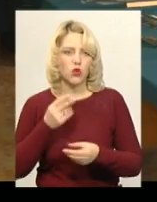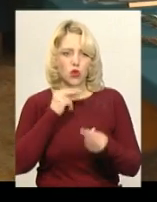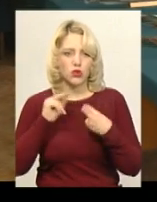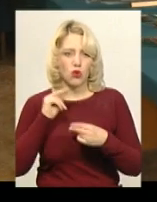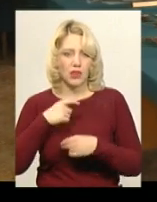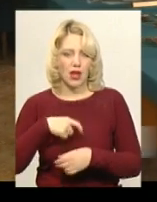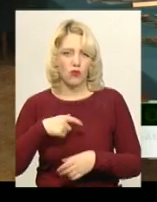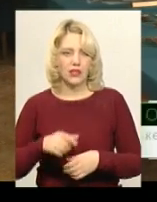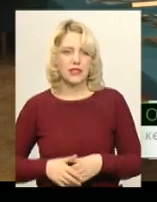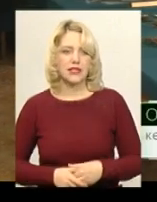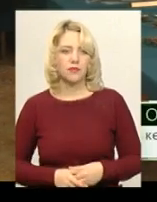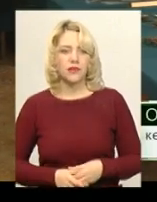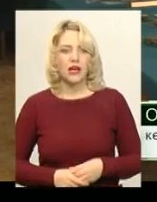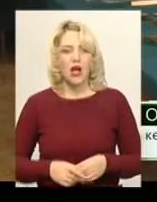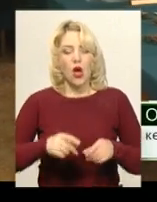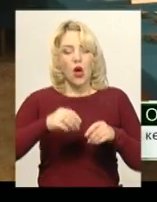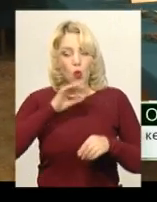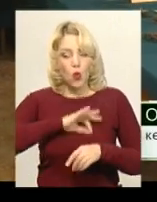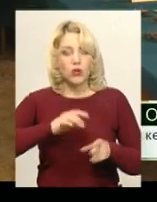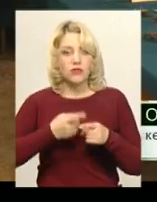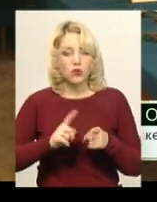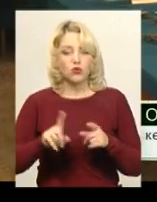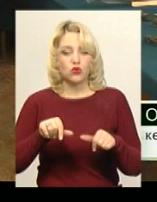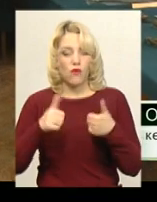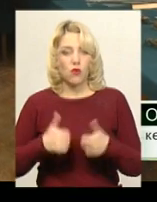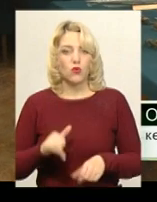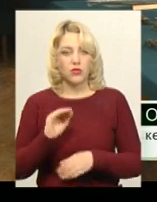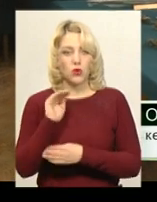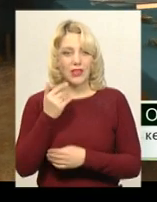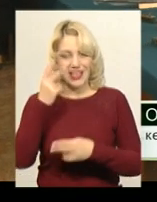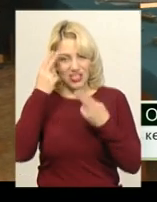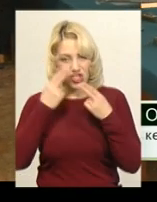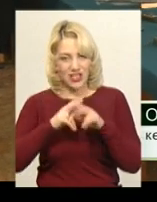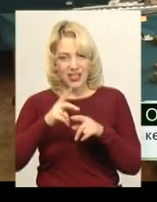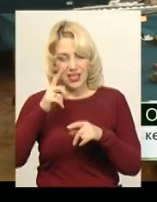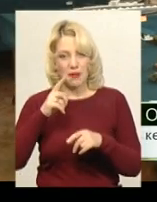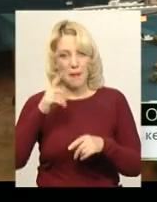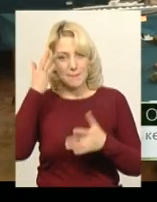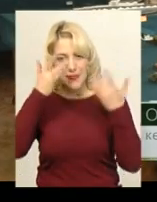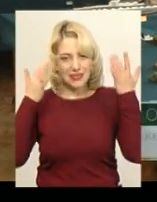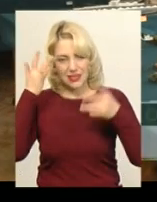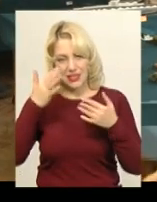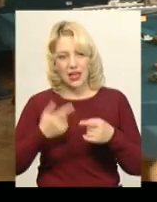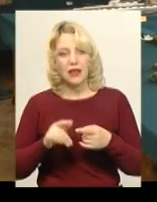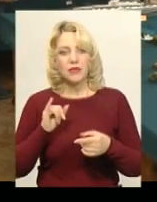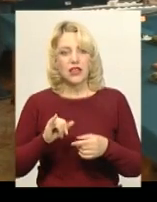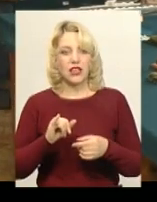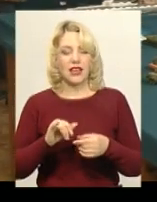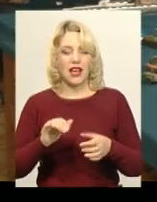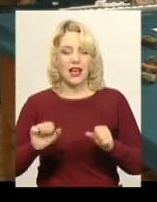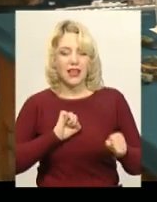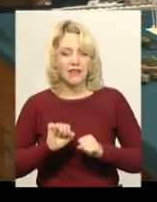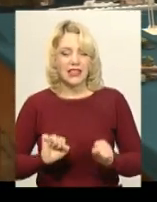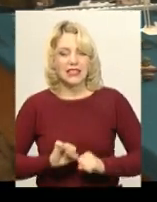Користь в тому, що формується у дитини інженерно-технічне мислення. Керівники стараються зробити так,